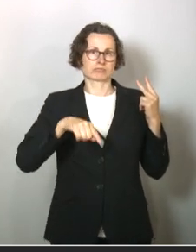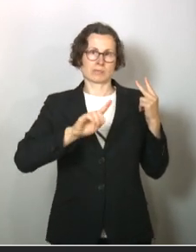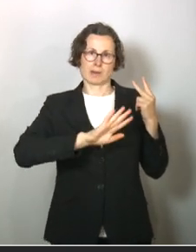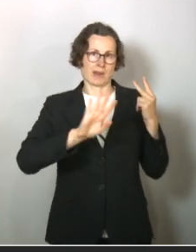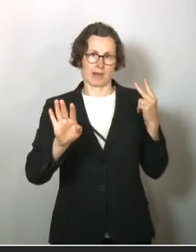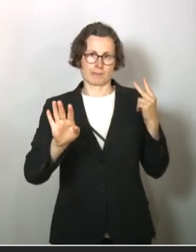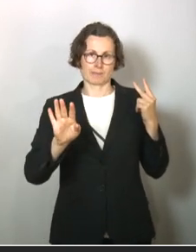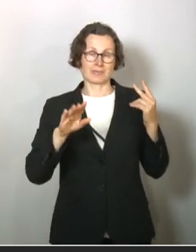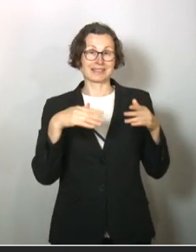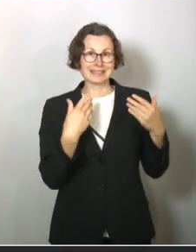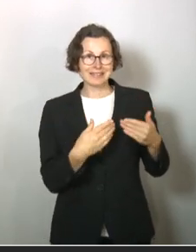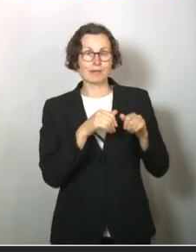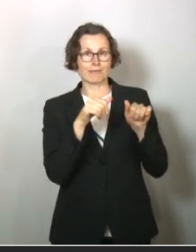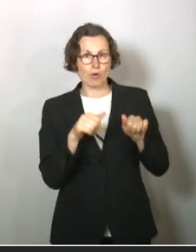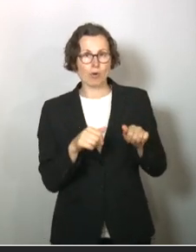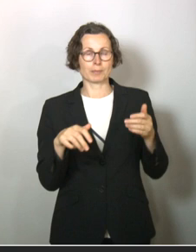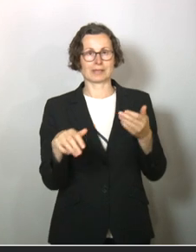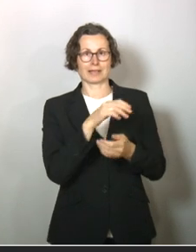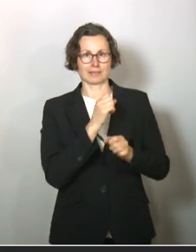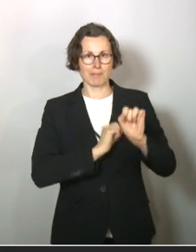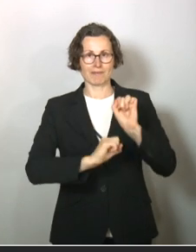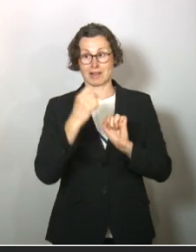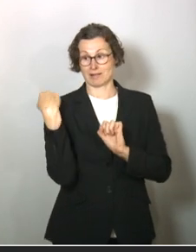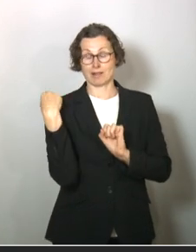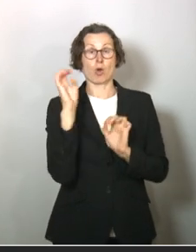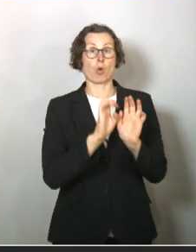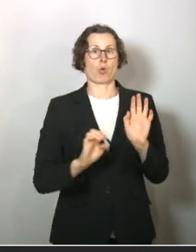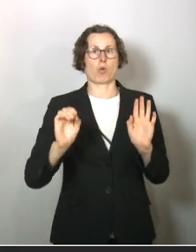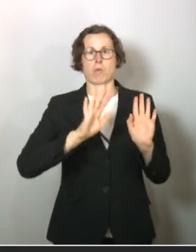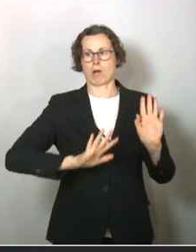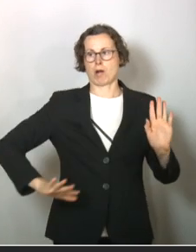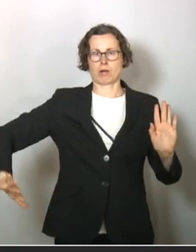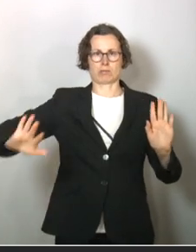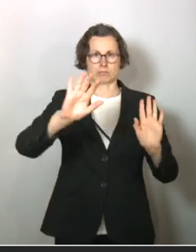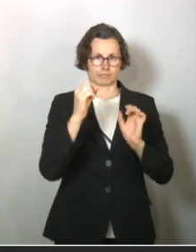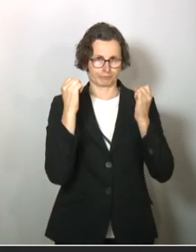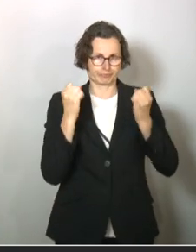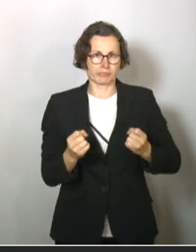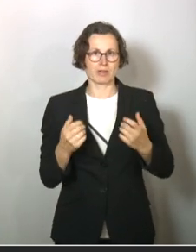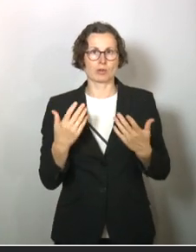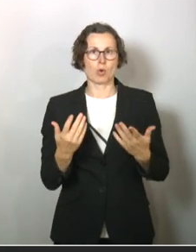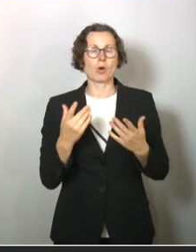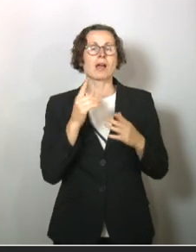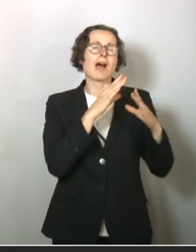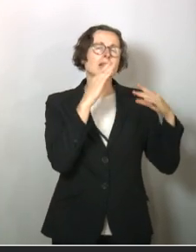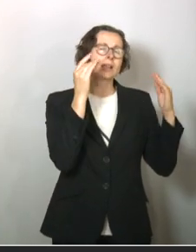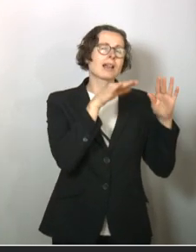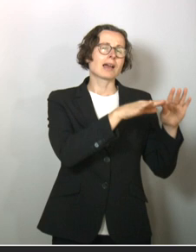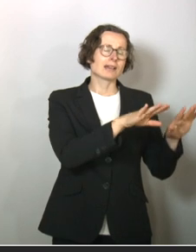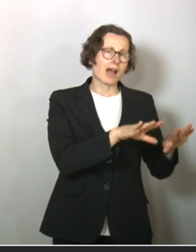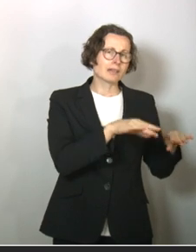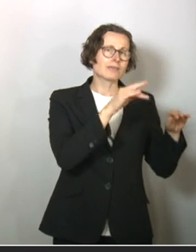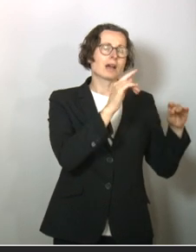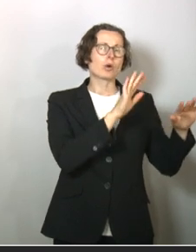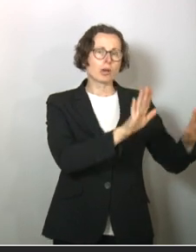Diese Form der Krisenbewältigung, wie sie in Europa dominierte, mit einigen Abweichungen da und dort, zu Beginn in Niederlanden, Großbritannien,